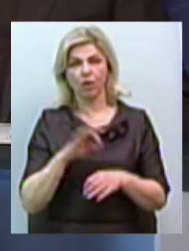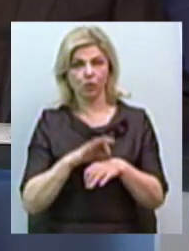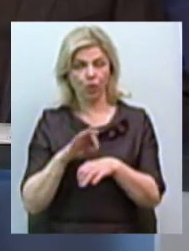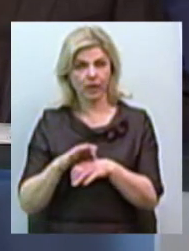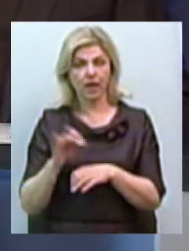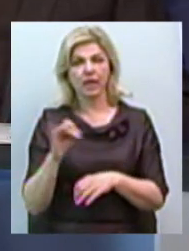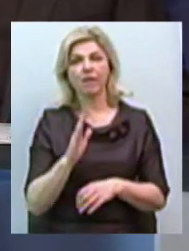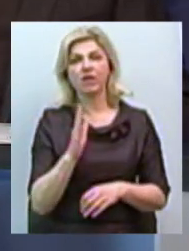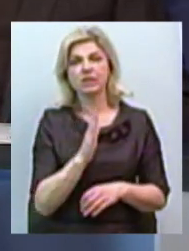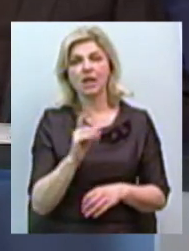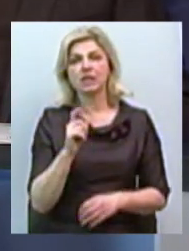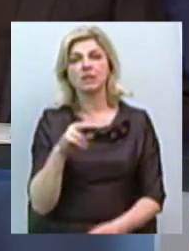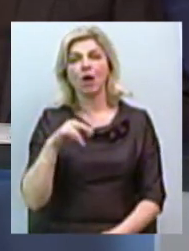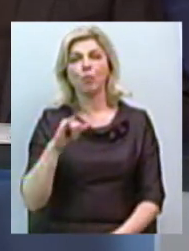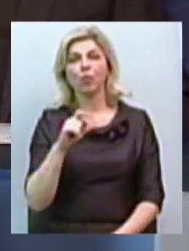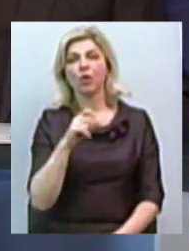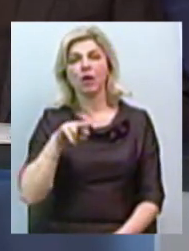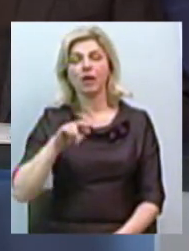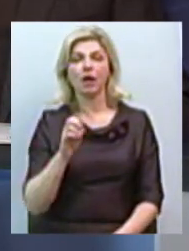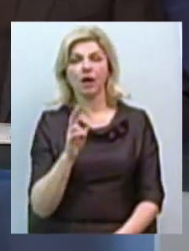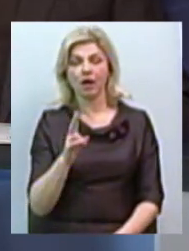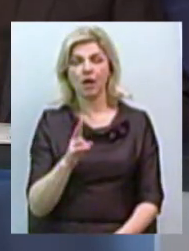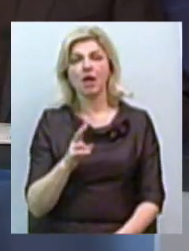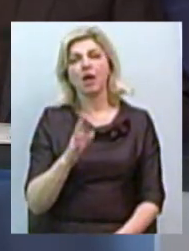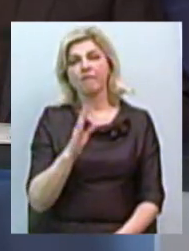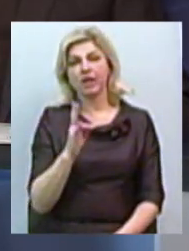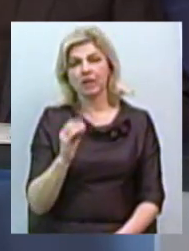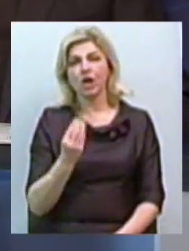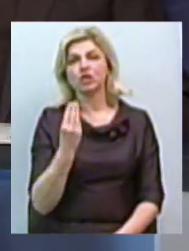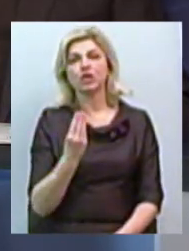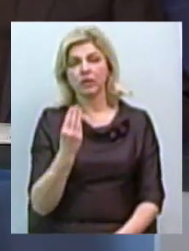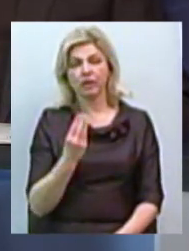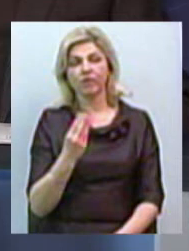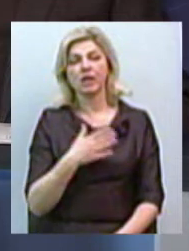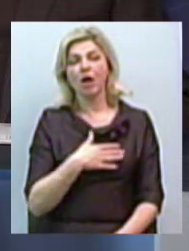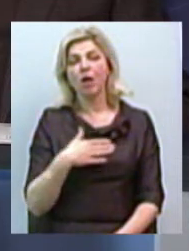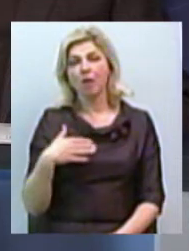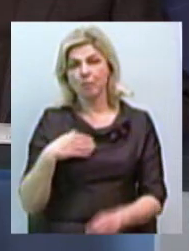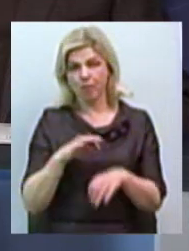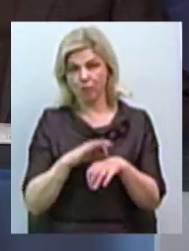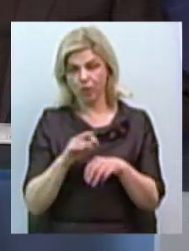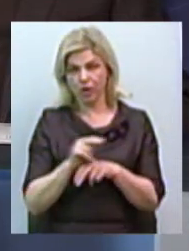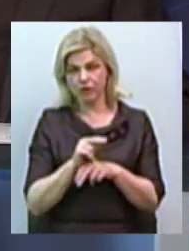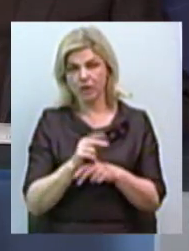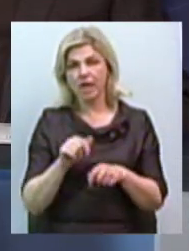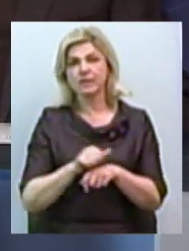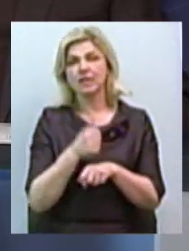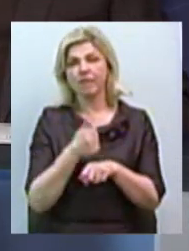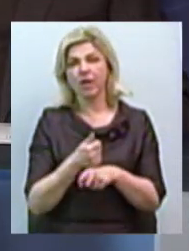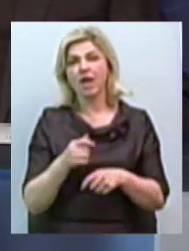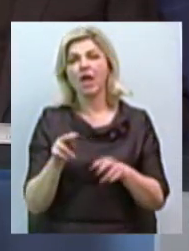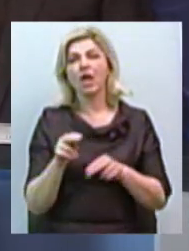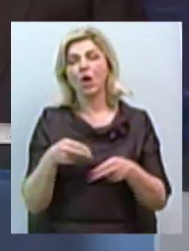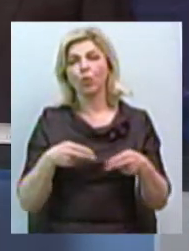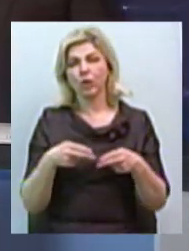Василь Запухляк, обласний позаштатний онкомамолог, завідуючи хірургічним відділенням